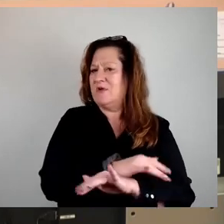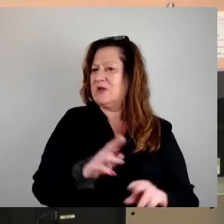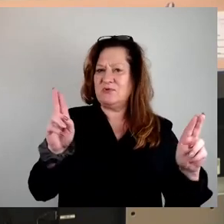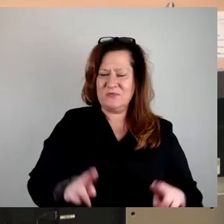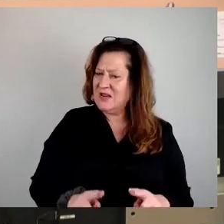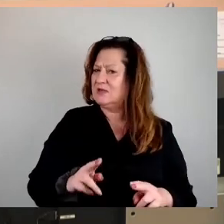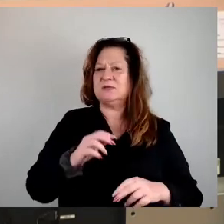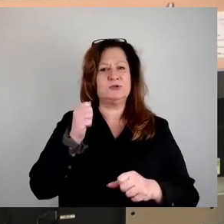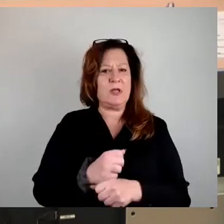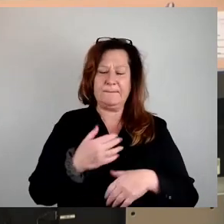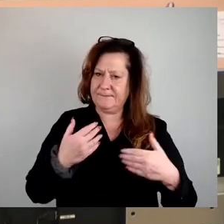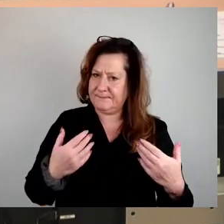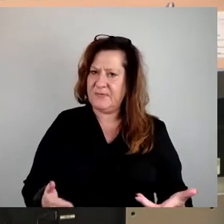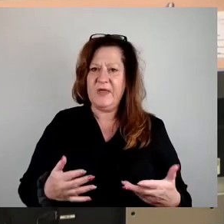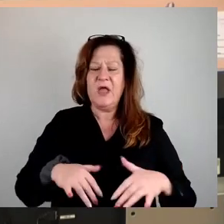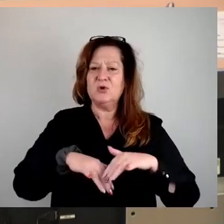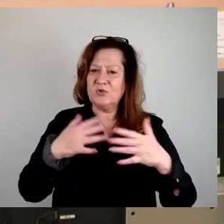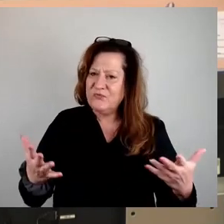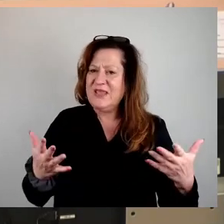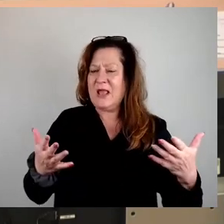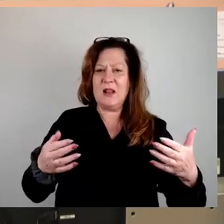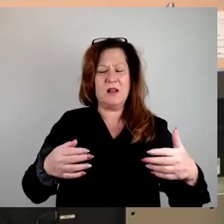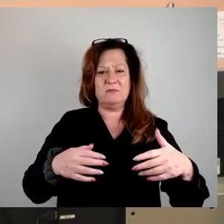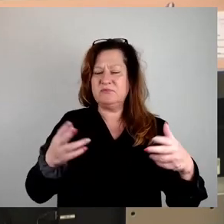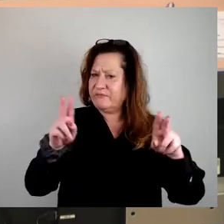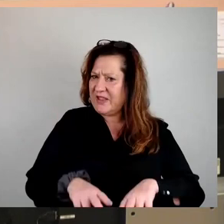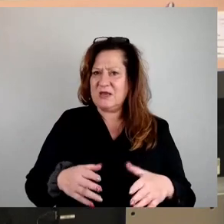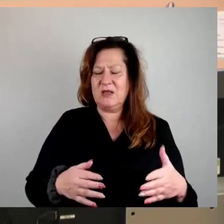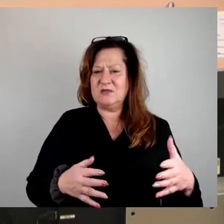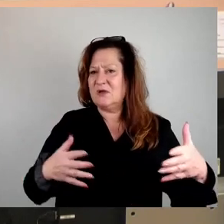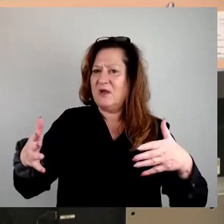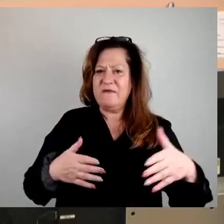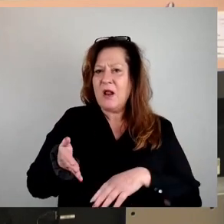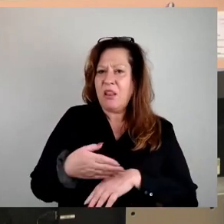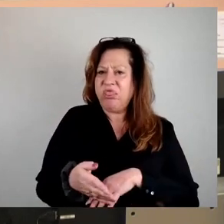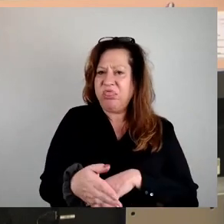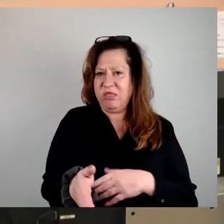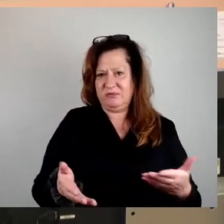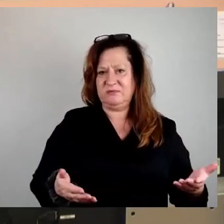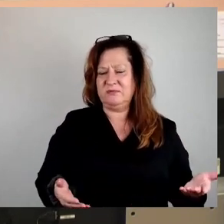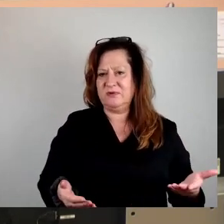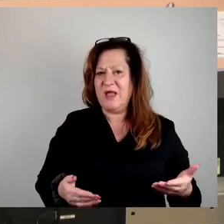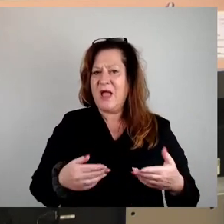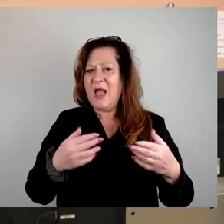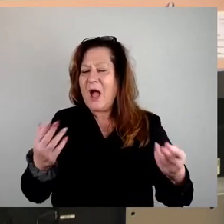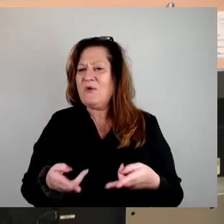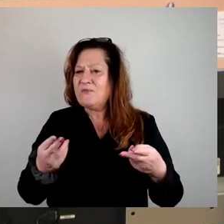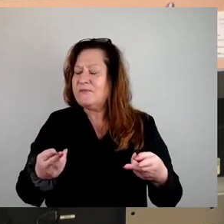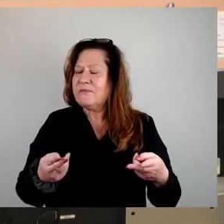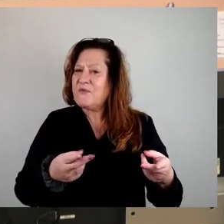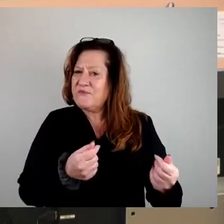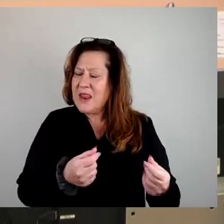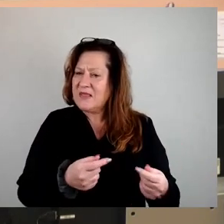viel zum Sterben und zu wenig zum Leben. Das ist einfach die Wahrheit. Und wenn wir keine Dynamisierung in die Förderung reinkriegen, werden wir weiterhin nicht bauen.